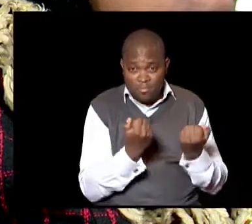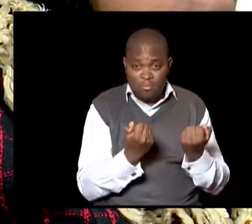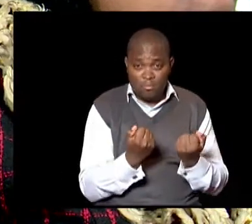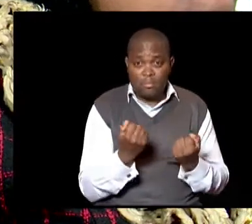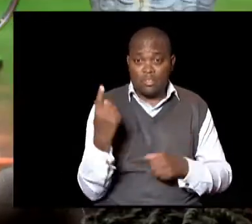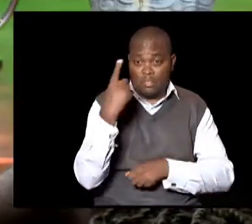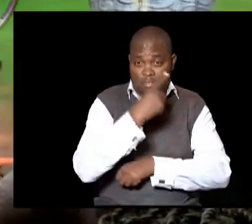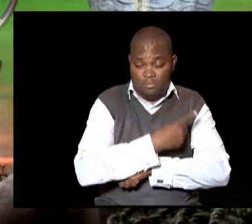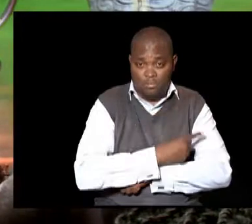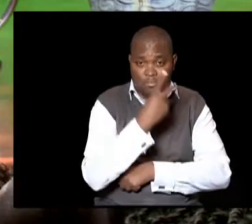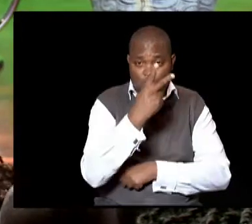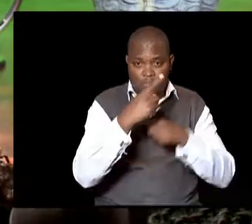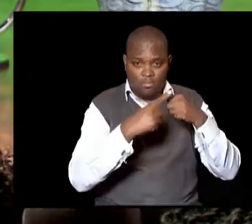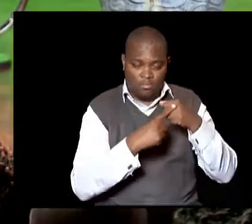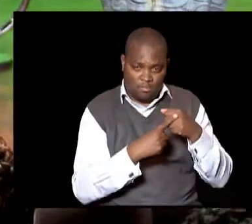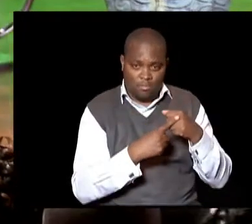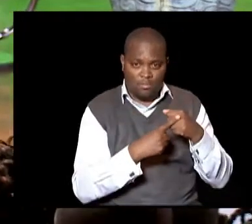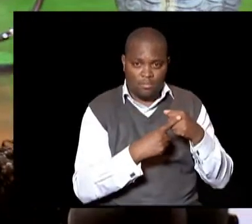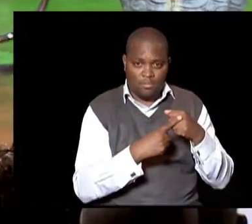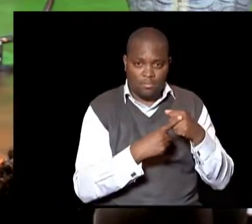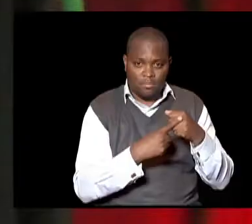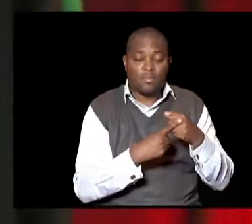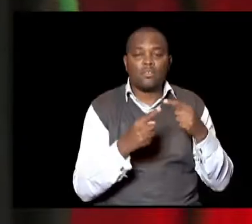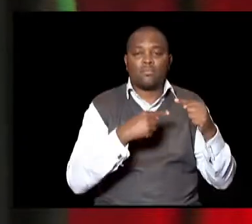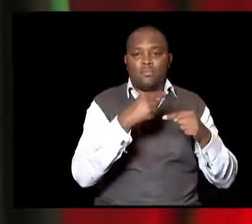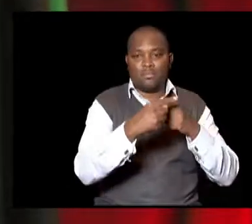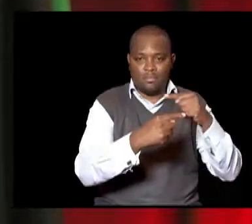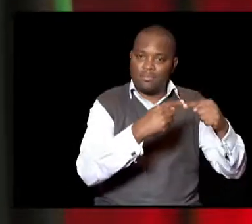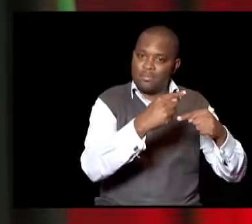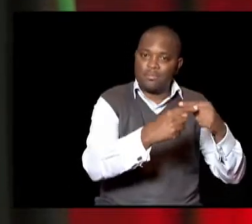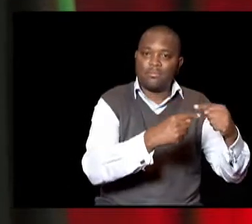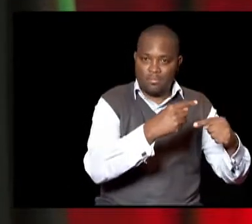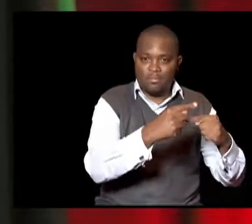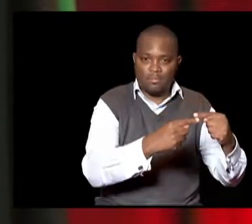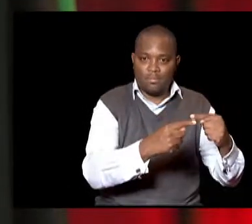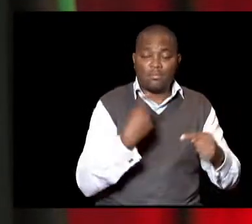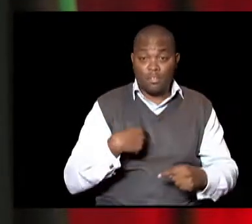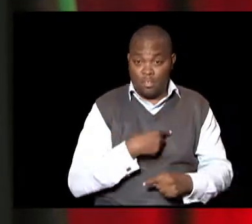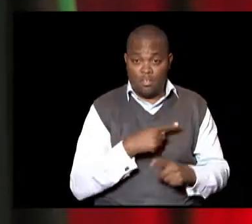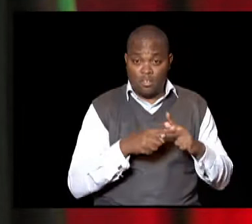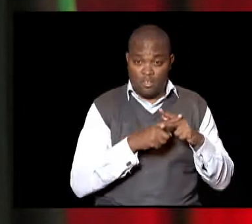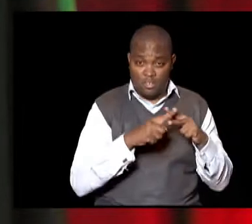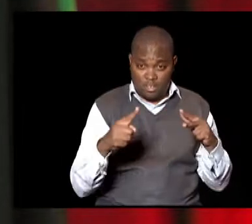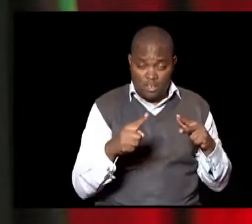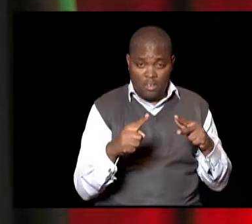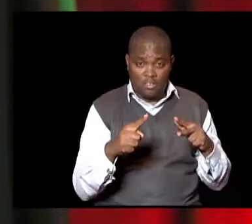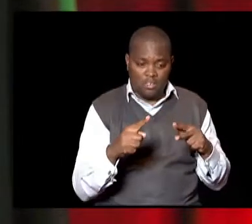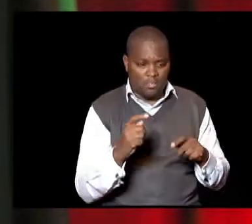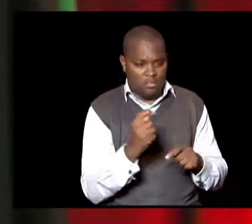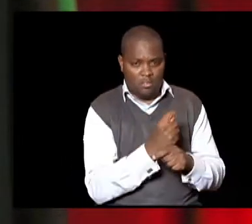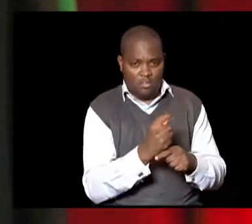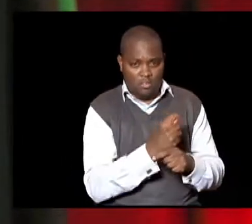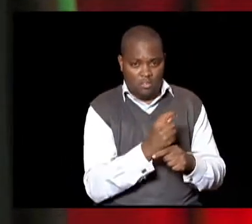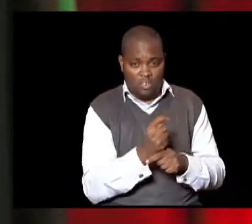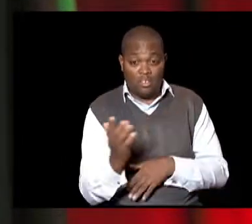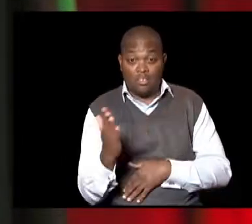Returning officers Tukamaliza hao Na Na Madeputees wao Tukatoka hapo Tukaanza